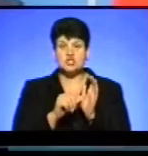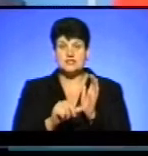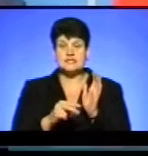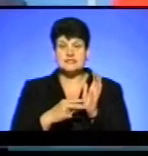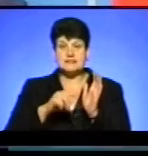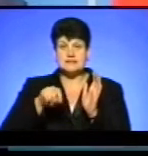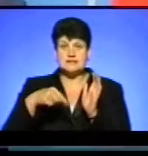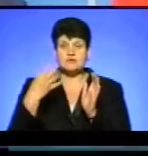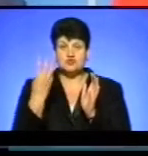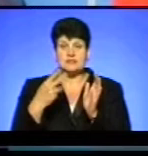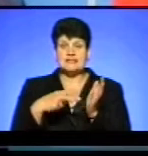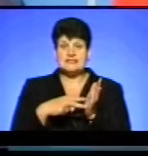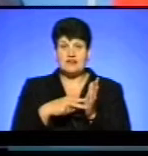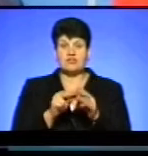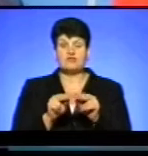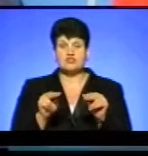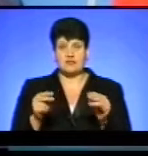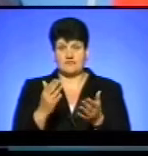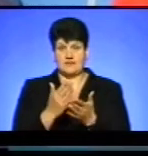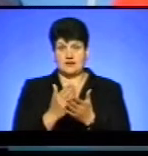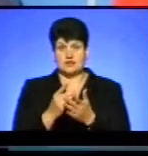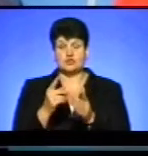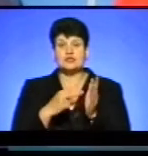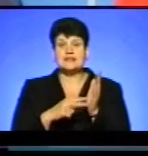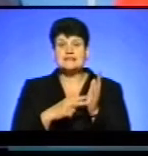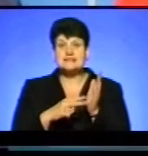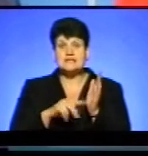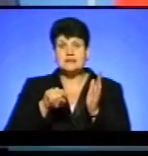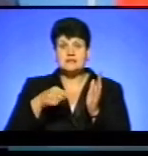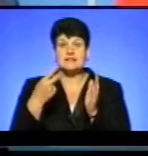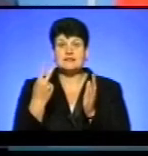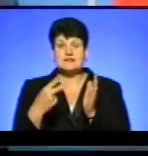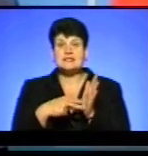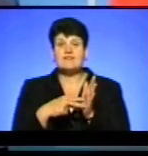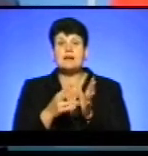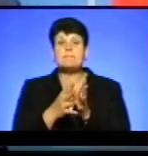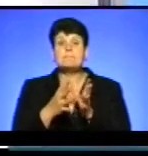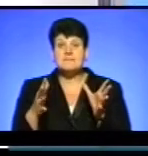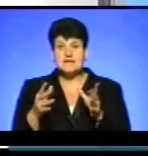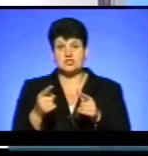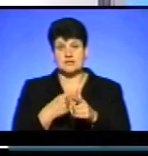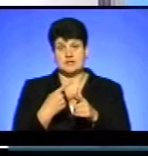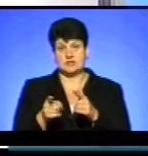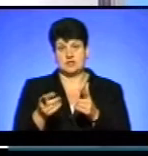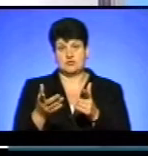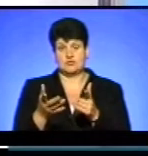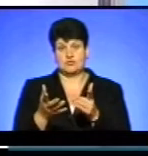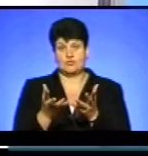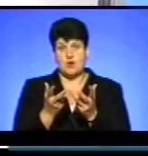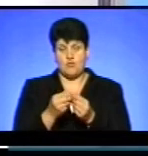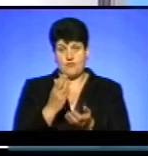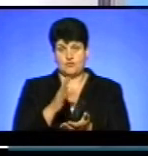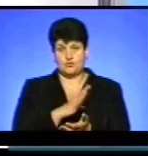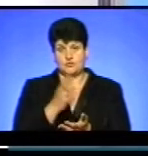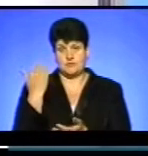,4 ставки вчителів на даний час є, що на 72 ставки більше, ніж розрахунку субвенції.